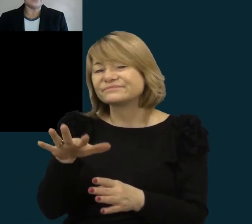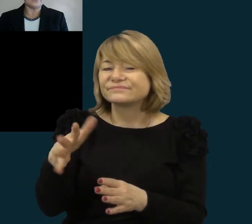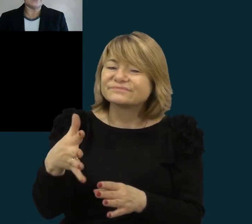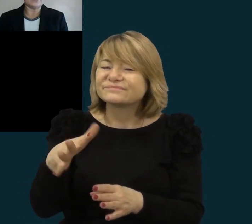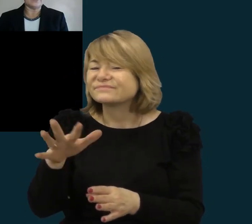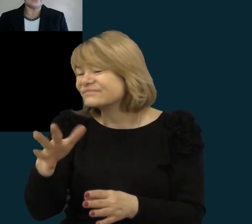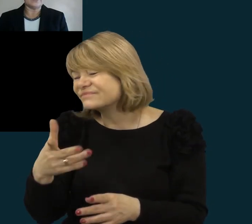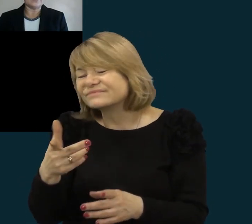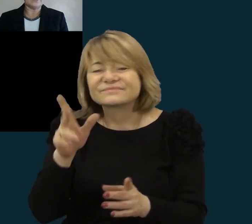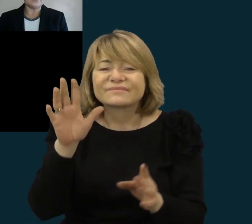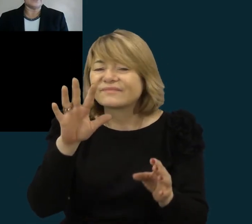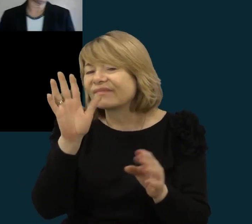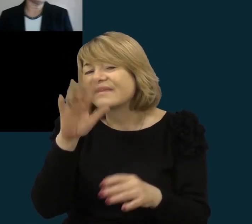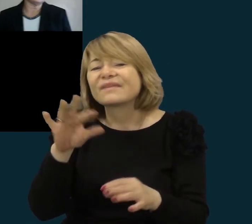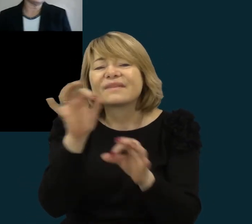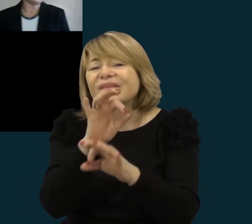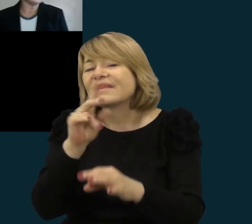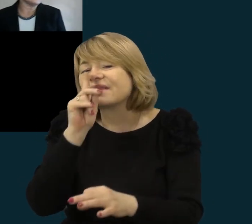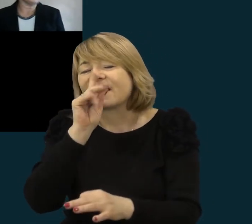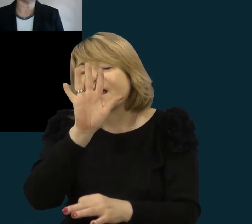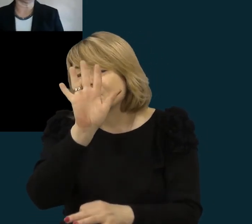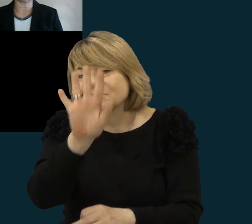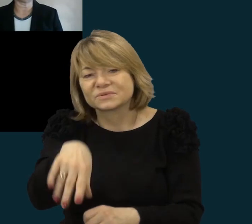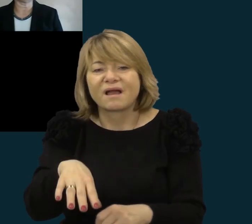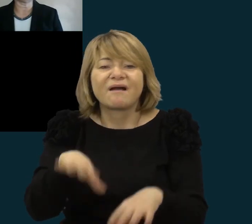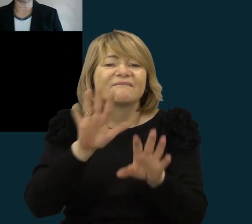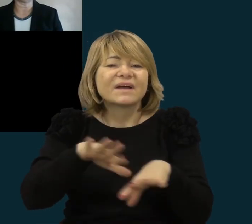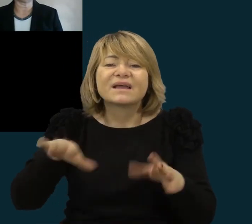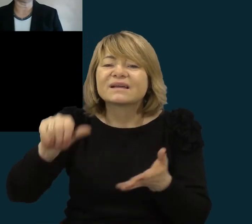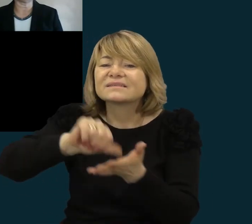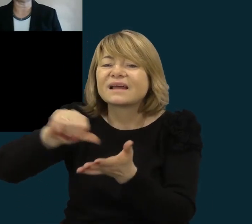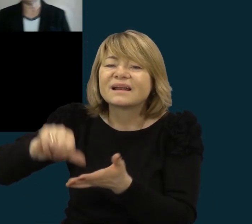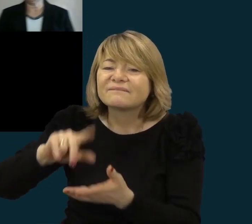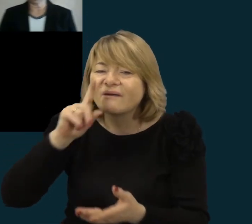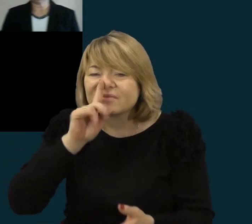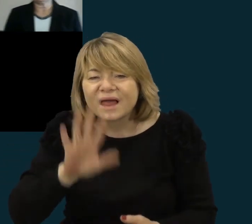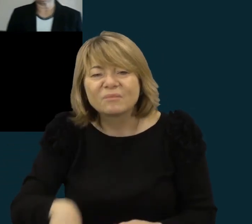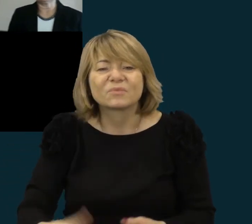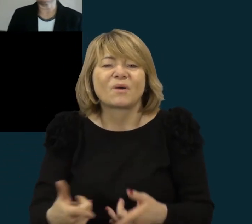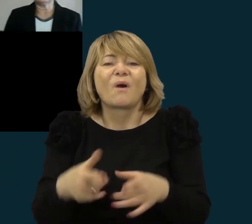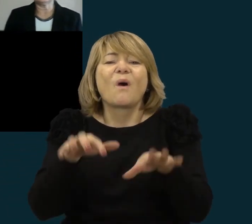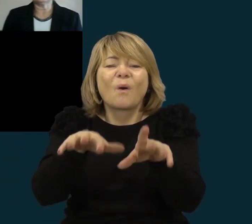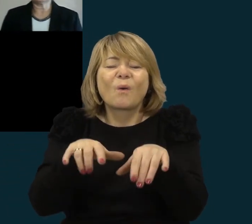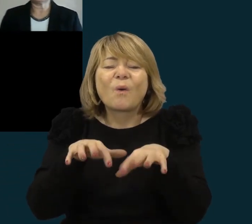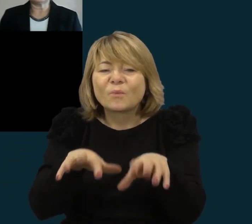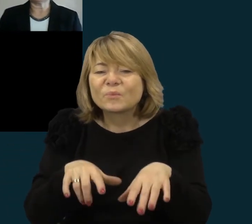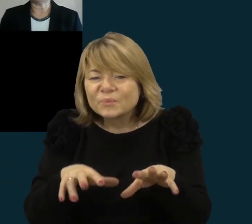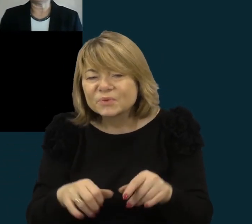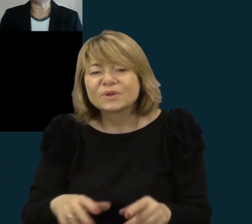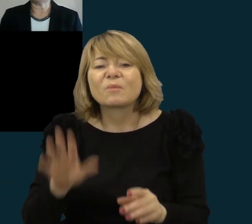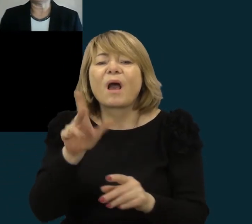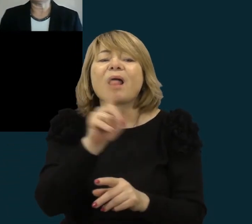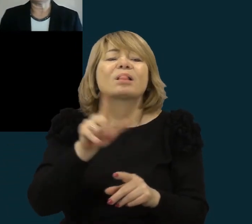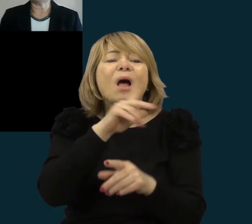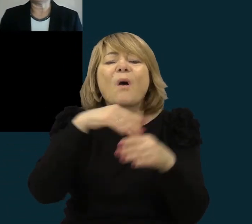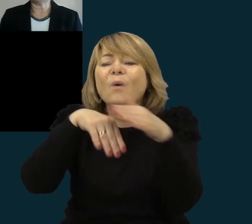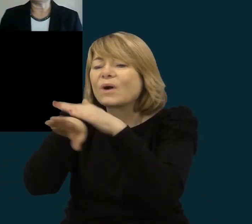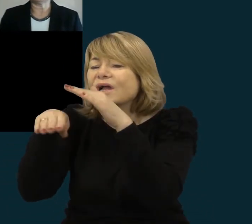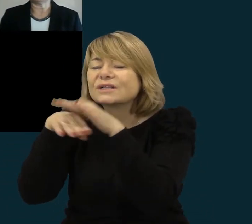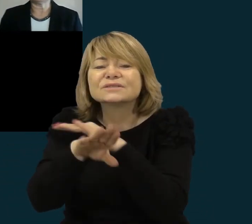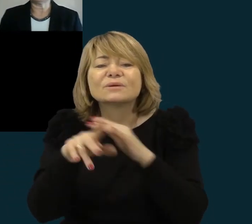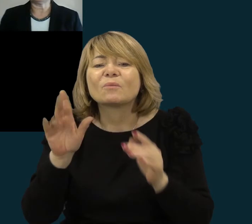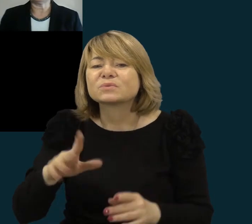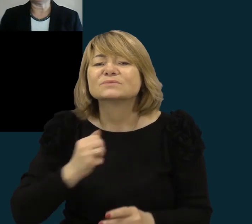sako, nieko nebus, mokyminiai nenorės daryti, galinti prie kompiuteriu. Ten bijos tai įti dar, ten, sakykim,